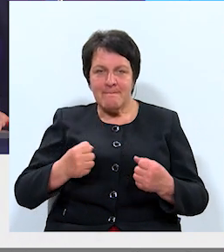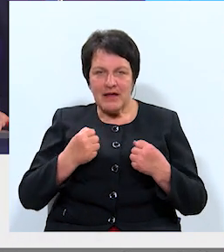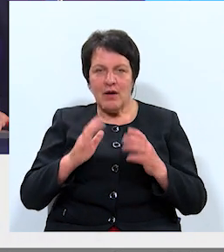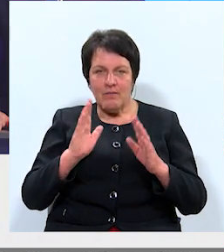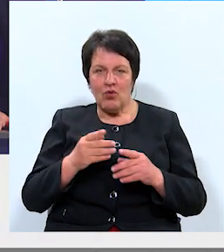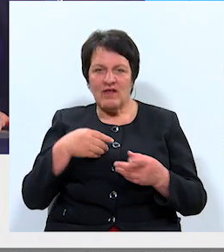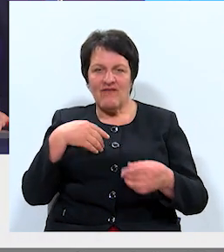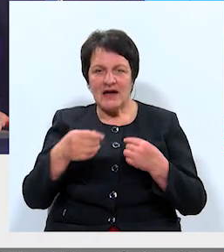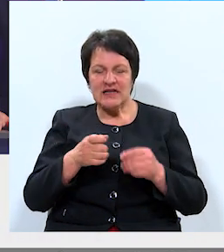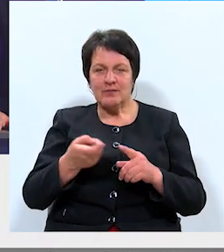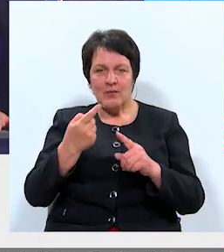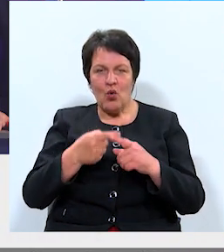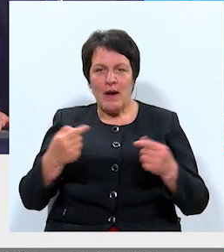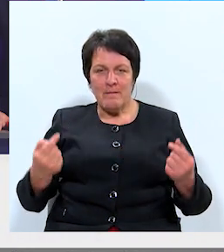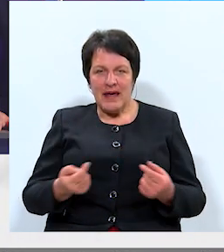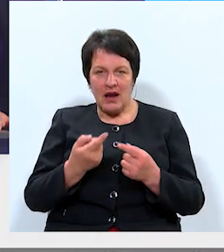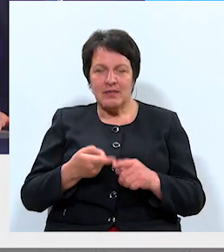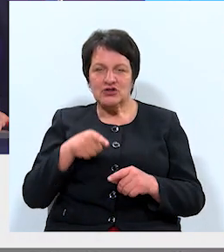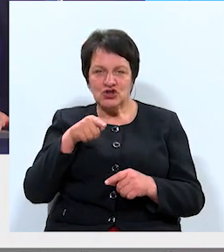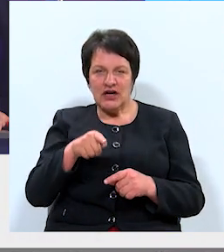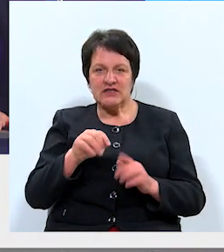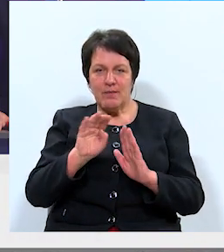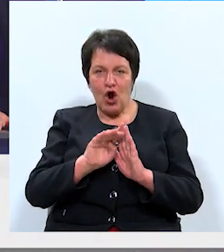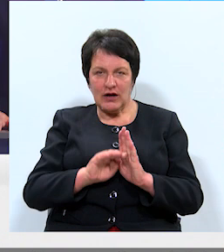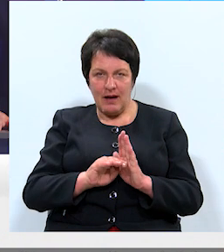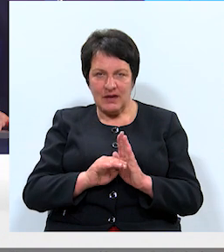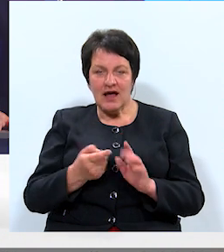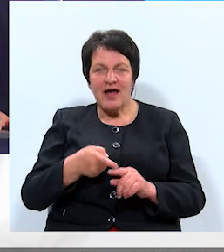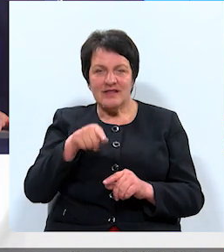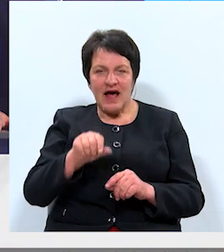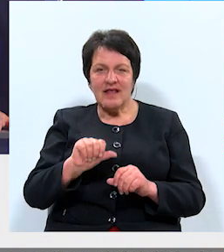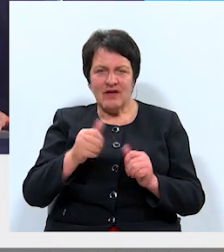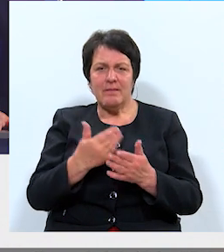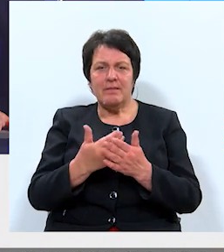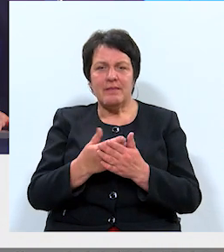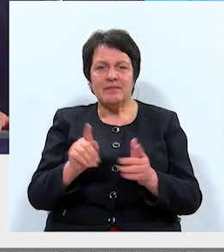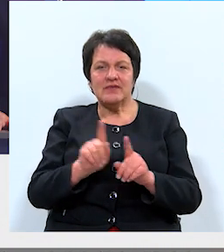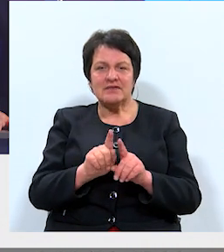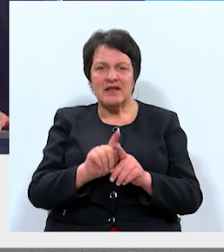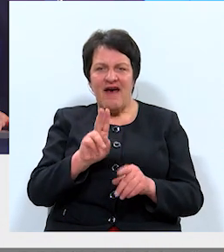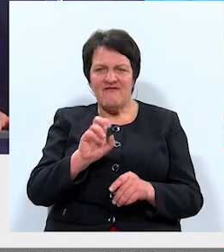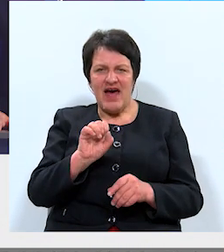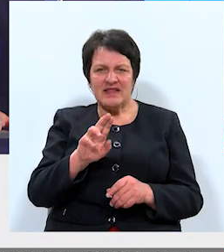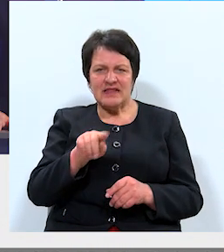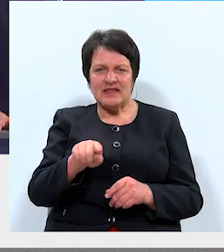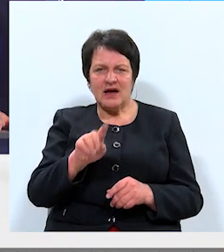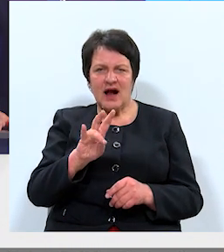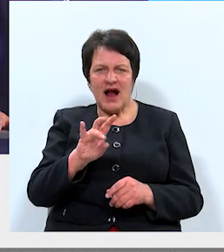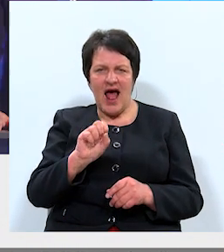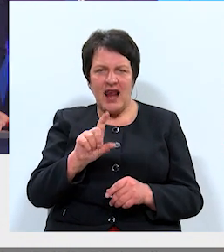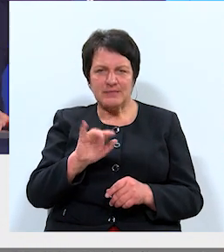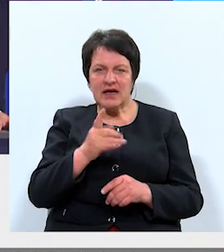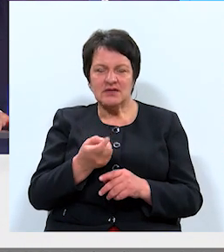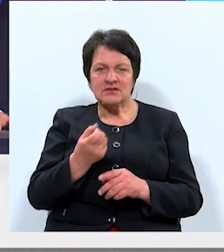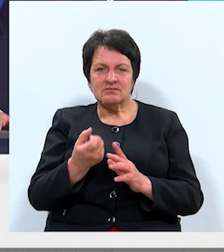fleksibliem un pielāgot šīs programmas. Tādā veidā, piemēram, tas pats webhelps, kas tagad ienāca Daugavpilī un, kā